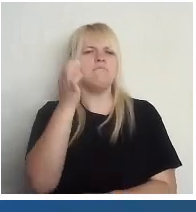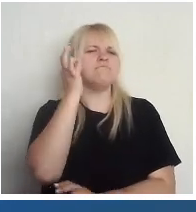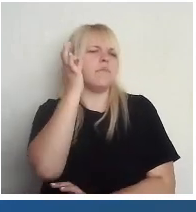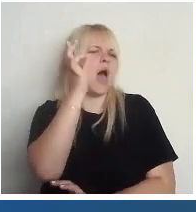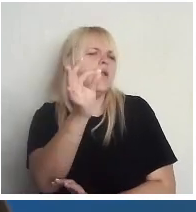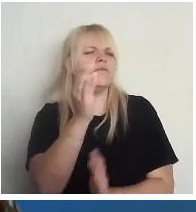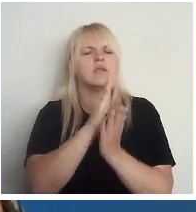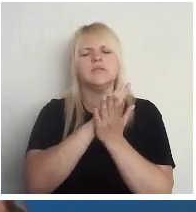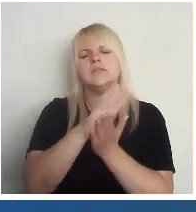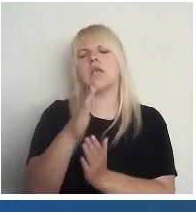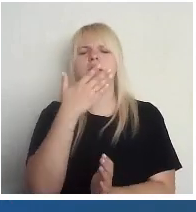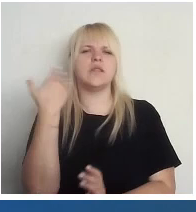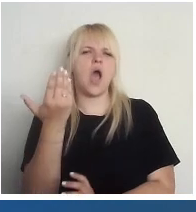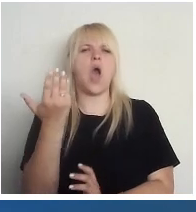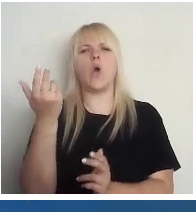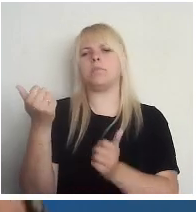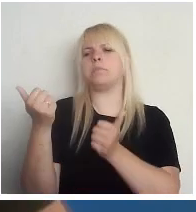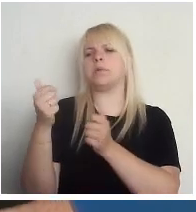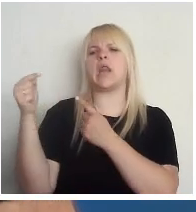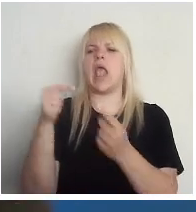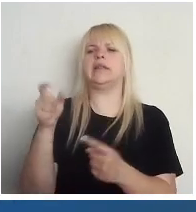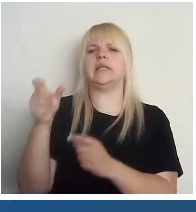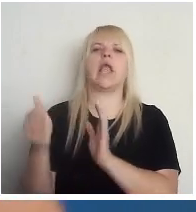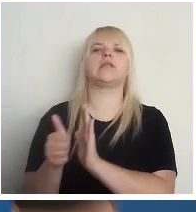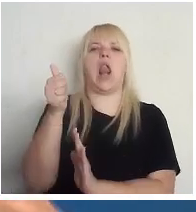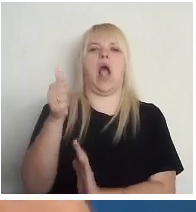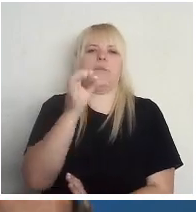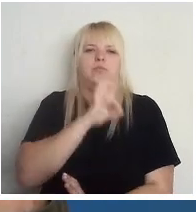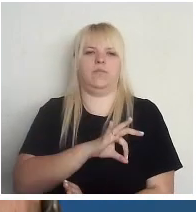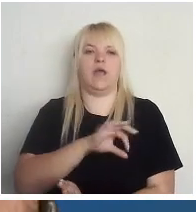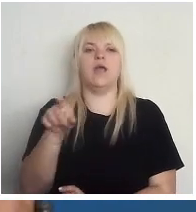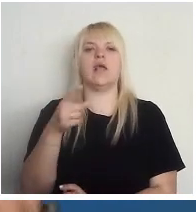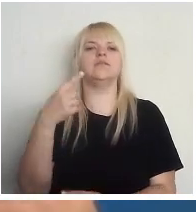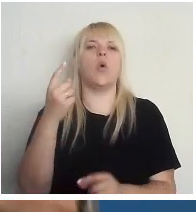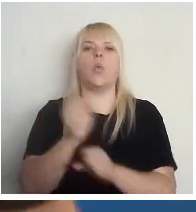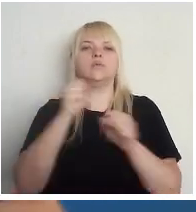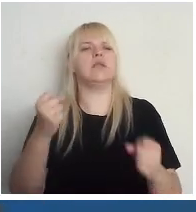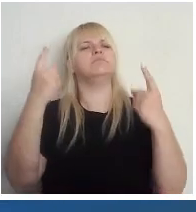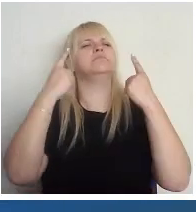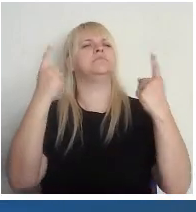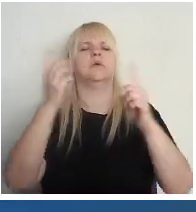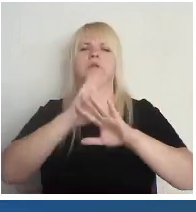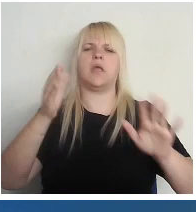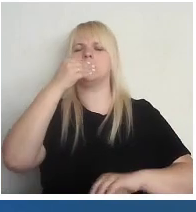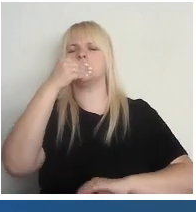pretinieks labumam. Tikai tāpēc, ka uzreiz tas nebūs perfekti un viss strādās